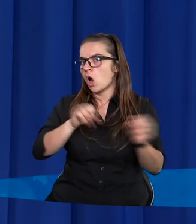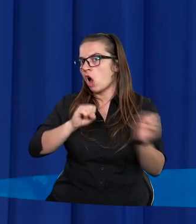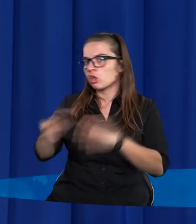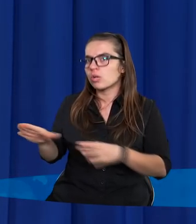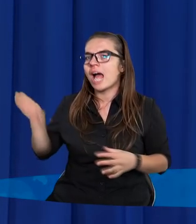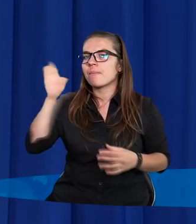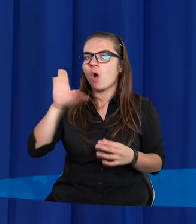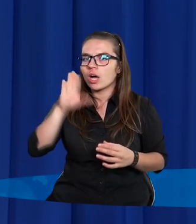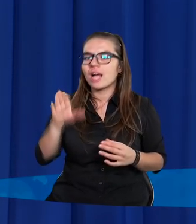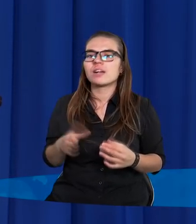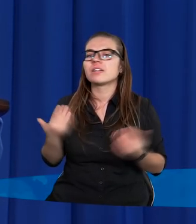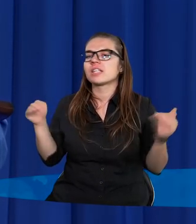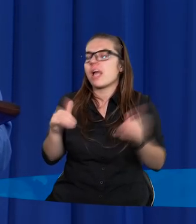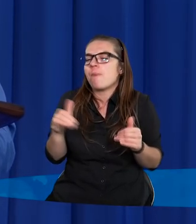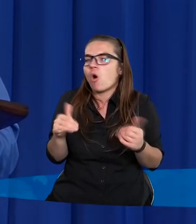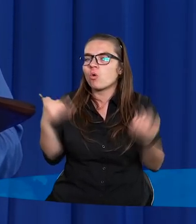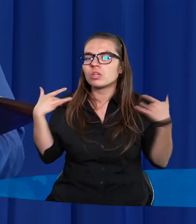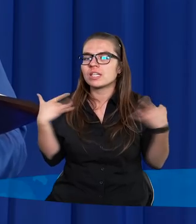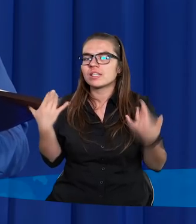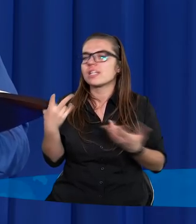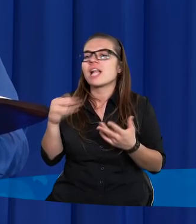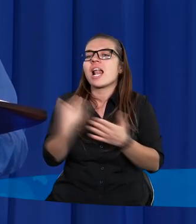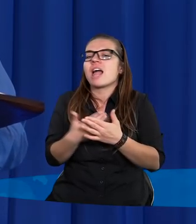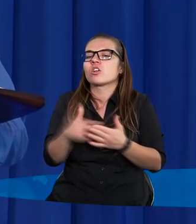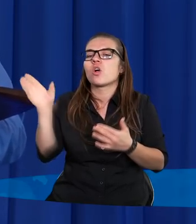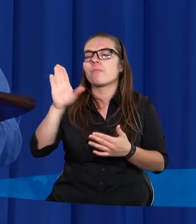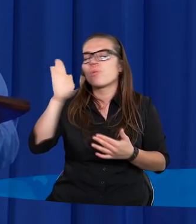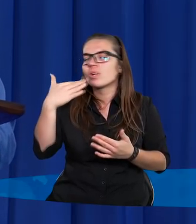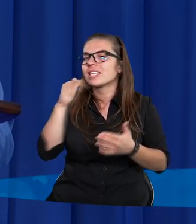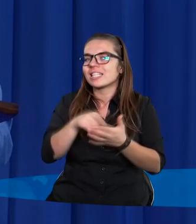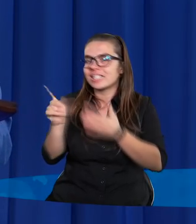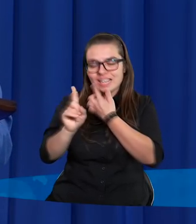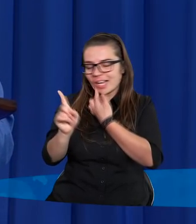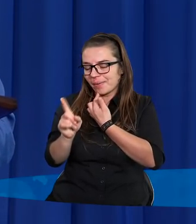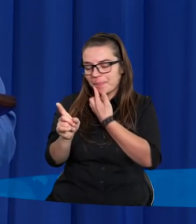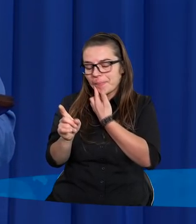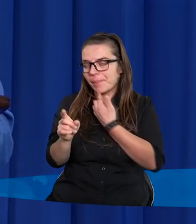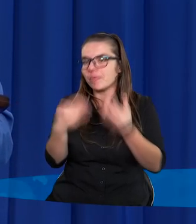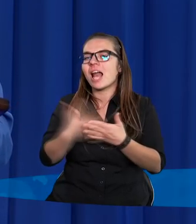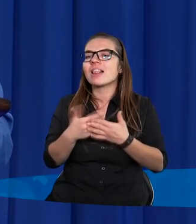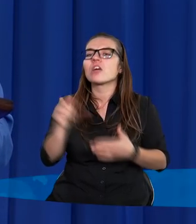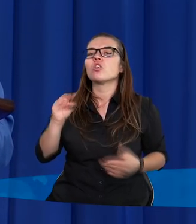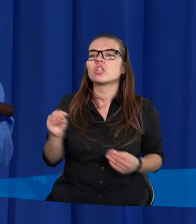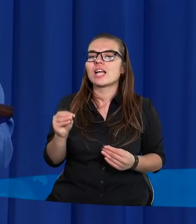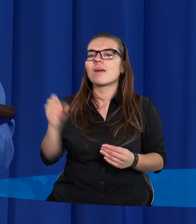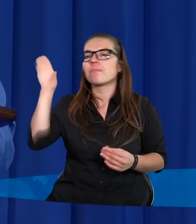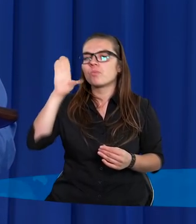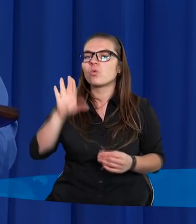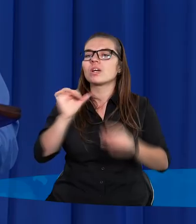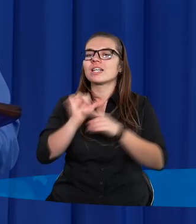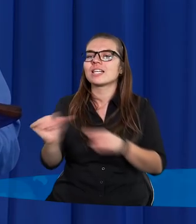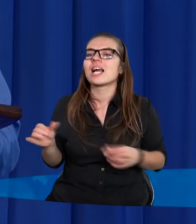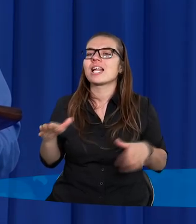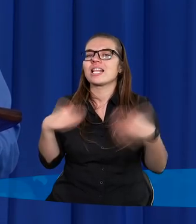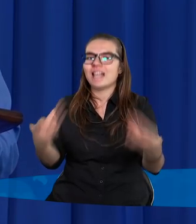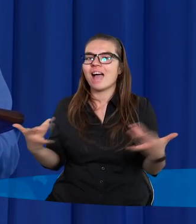Boga nie mogą żyć. Nie dlatego, że Pan Bóg ich nienawidzi, ale dlatego, że Pan Bóg jest